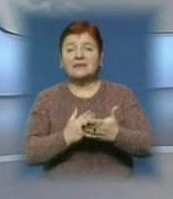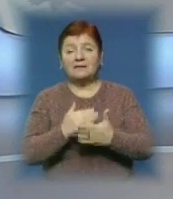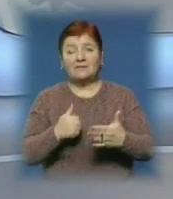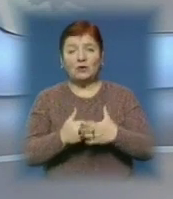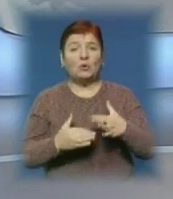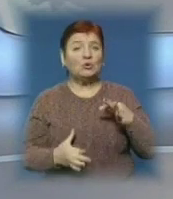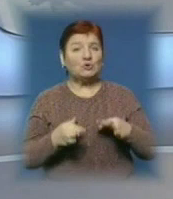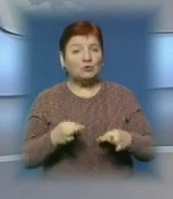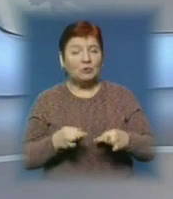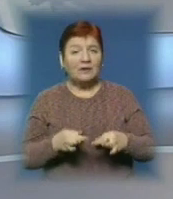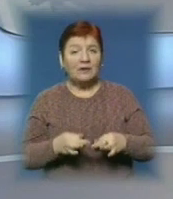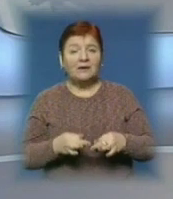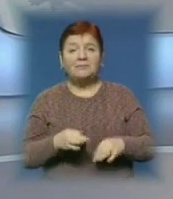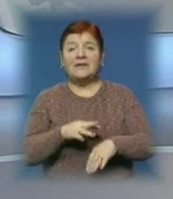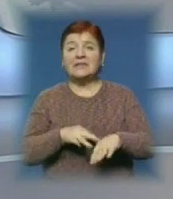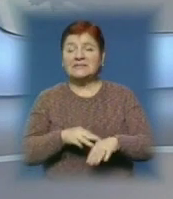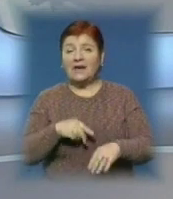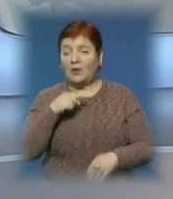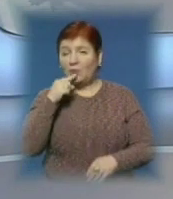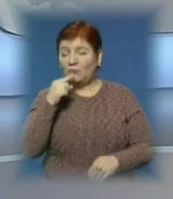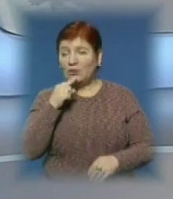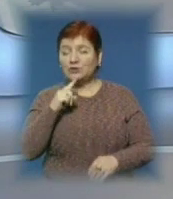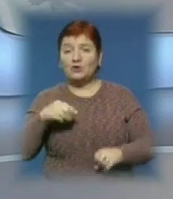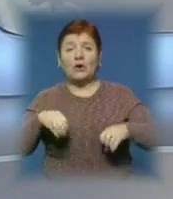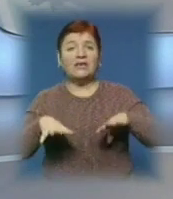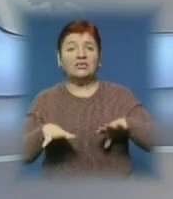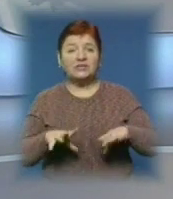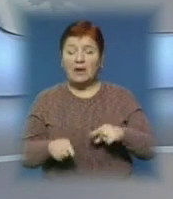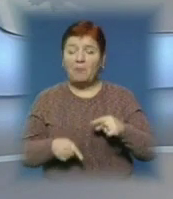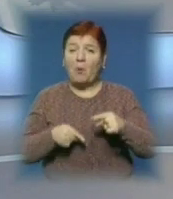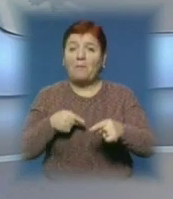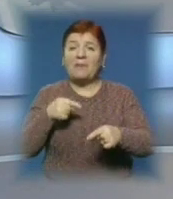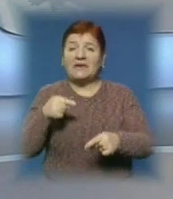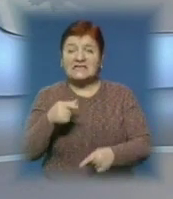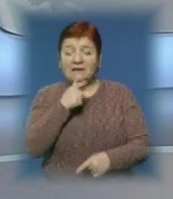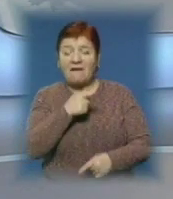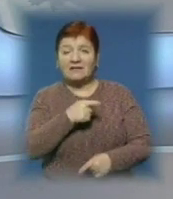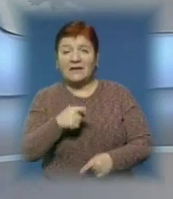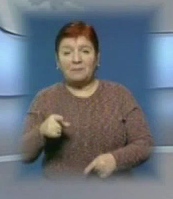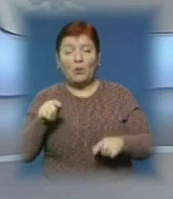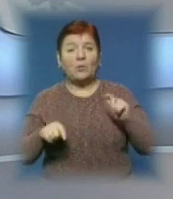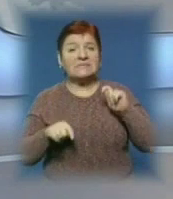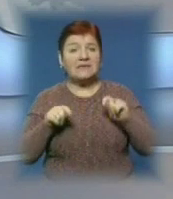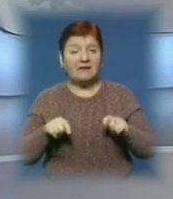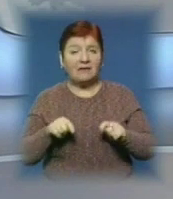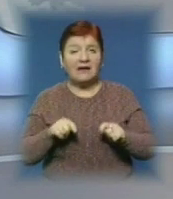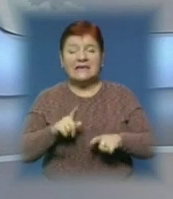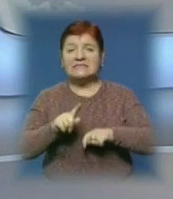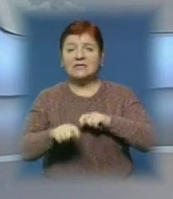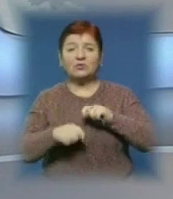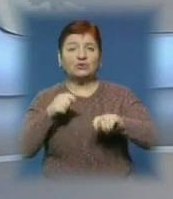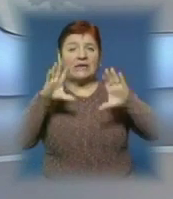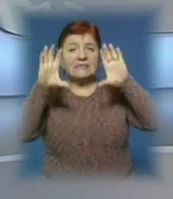суду. Нагадаємо, правоохоронці Ужгорода встановили, що рішення про перенесення термінів осінніх канікул прийняли з порушенням